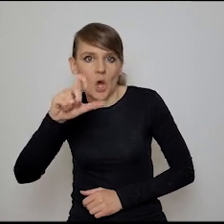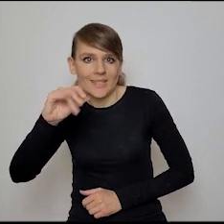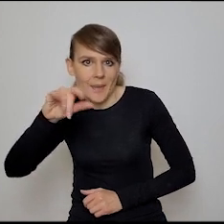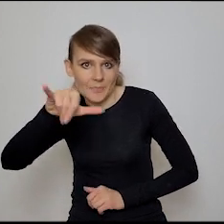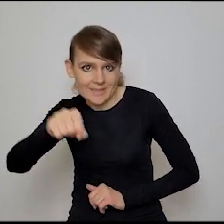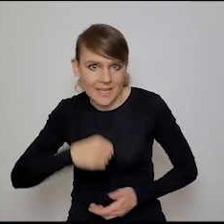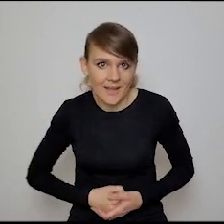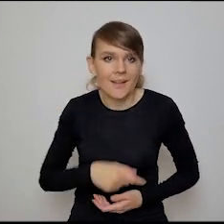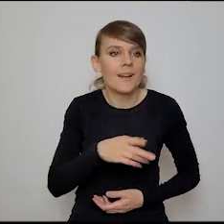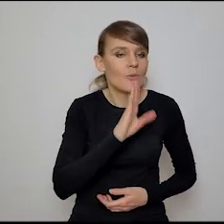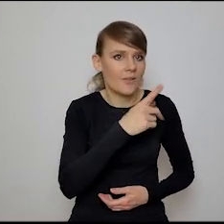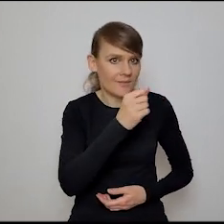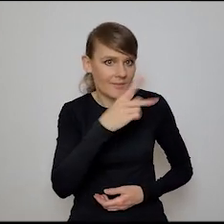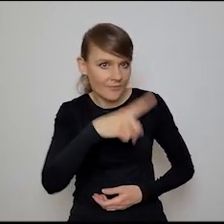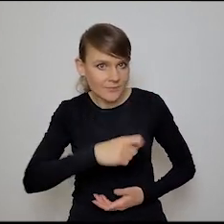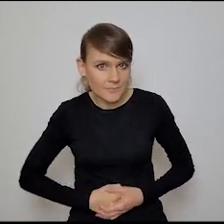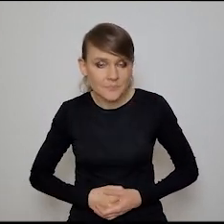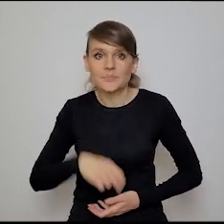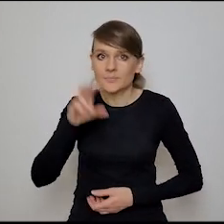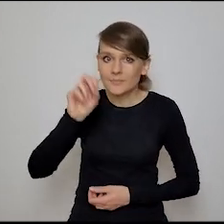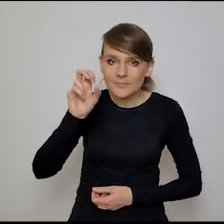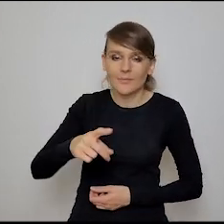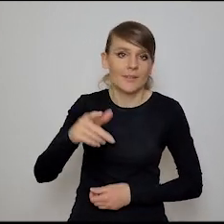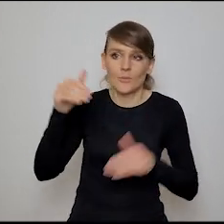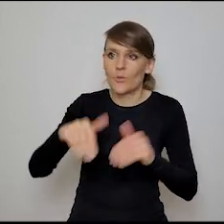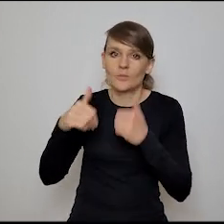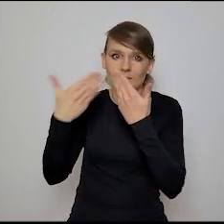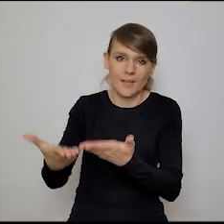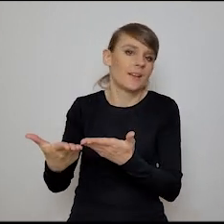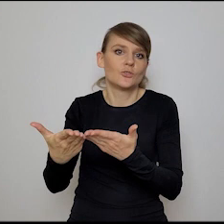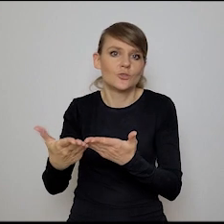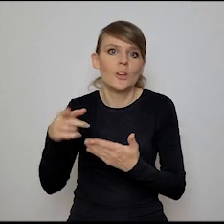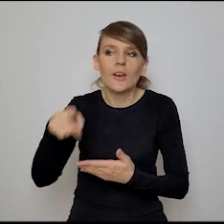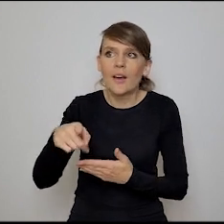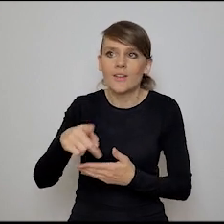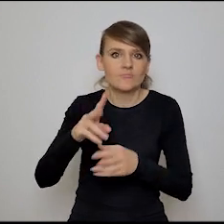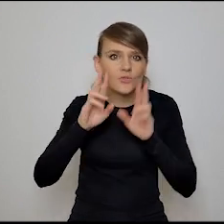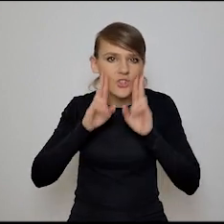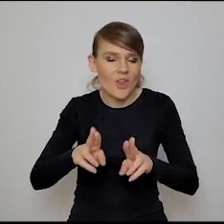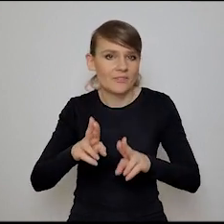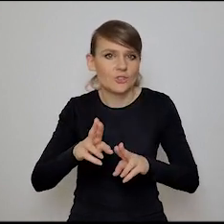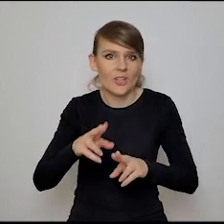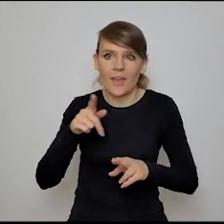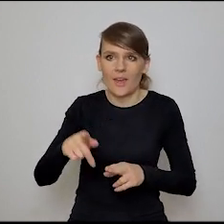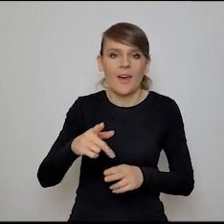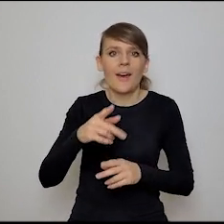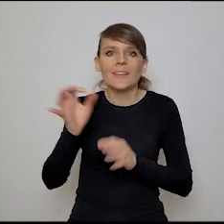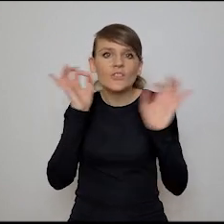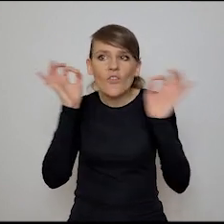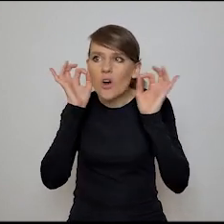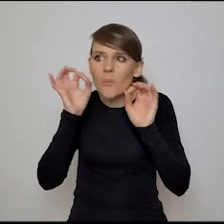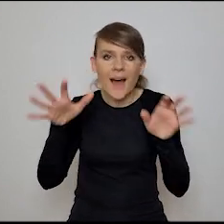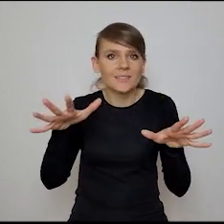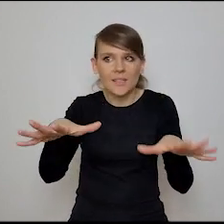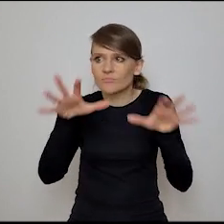David, albo taka David. Jak damy platformę do, wiesz, od rzeczywiście przetwarzania informacji o